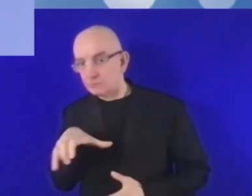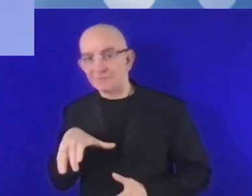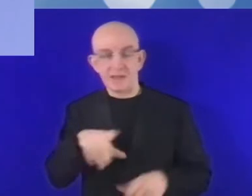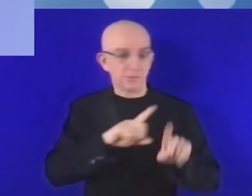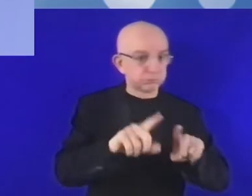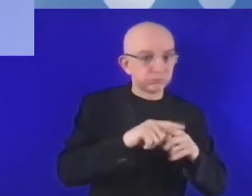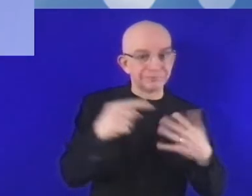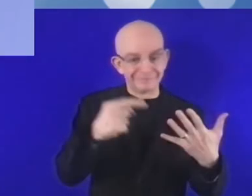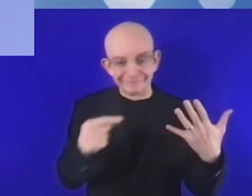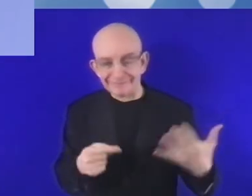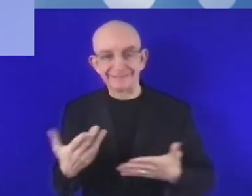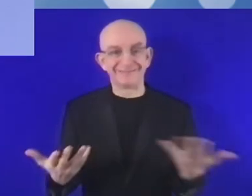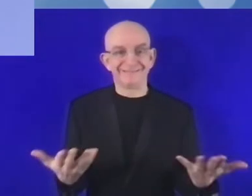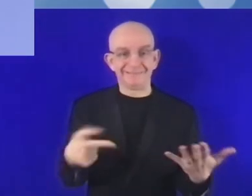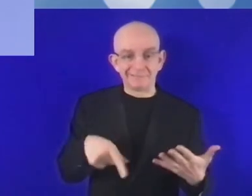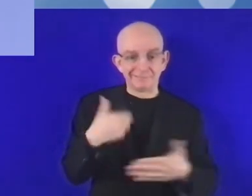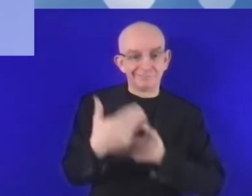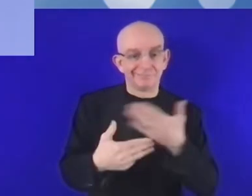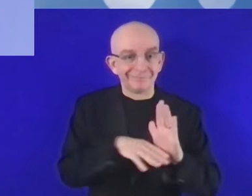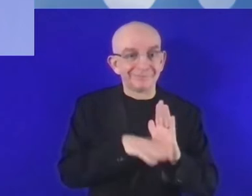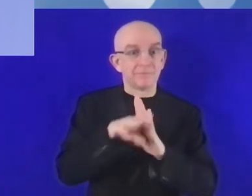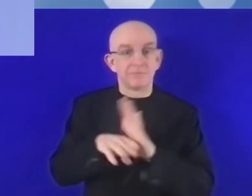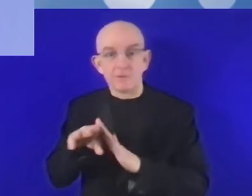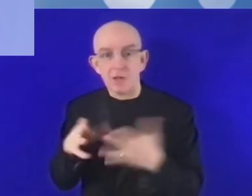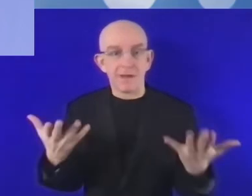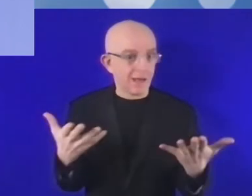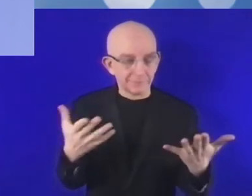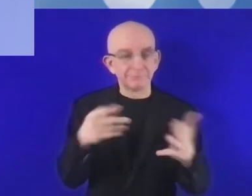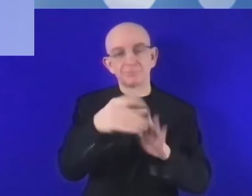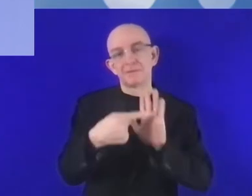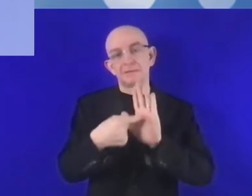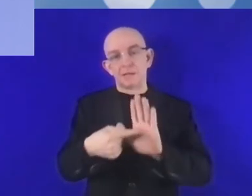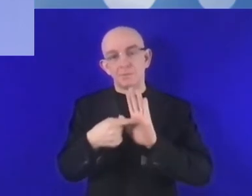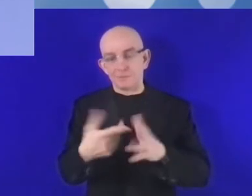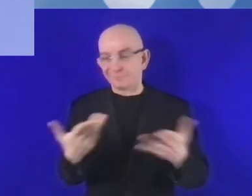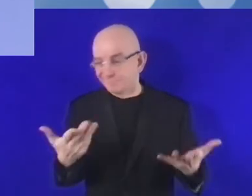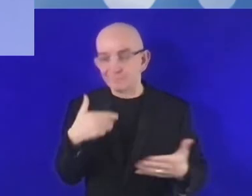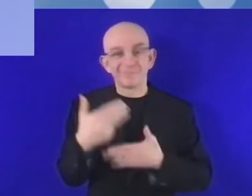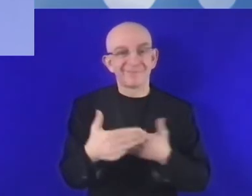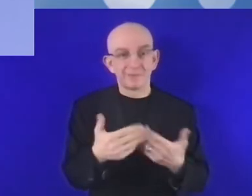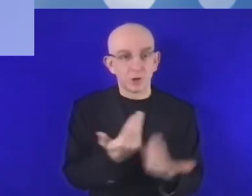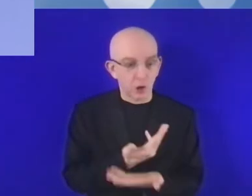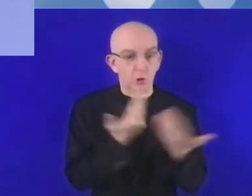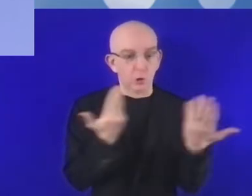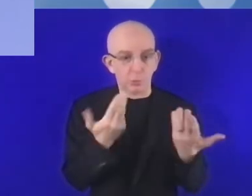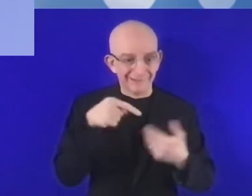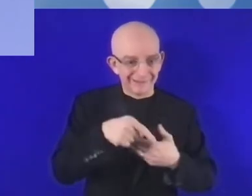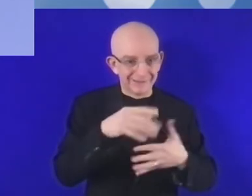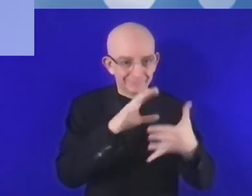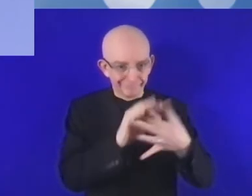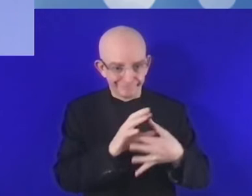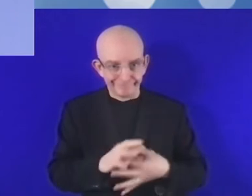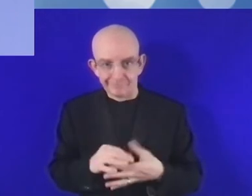z istotnych możliwości rozwojowych. Jeżeli nie będziemy mieć odpowiedniej infrastruktury, jeżeli nie będziemy mieć odpowiedniej